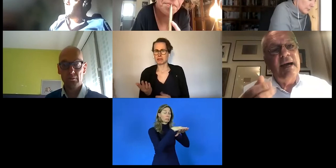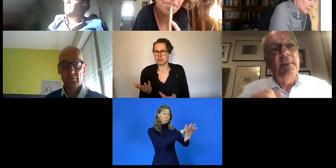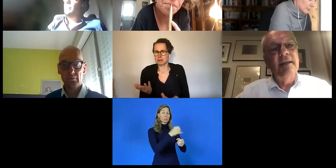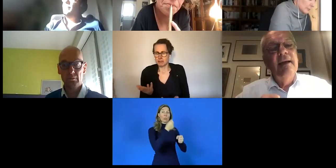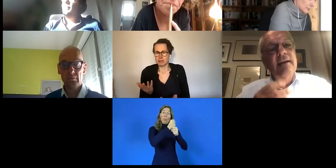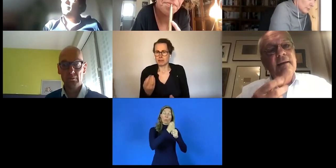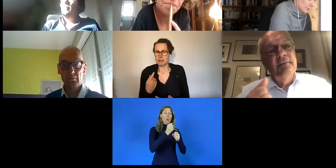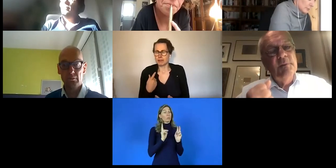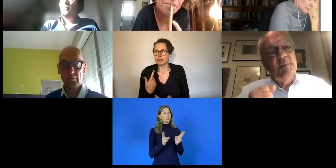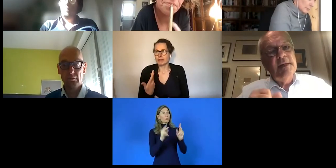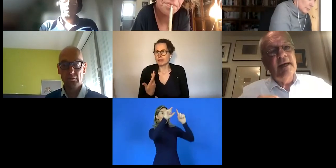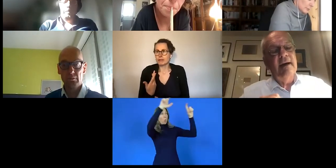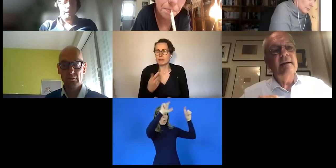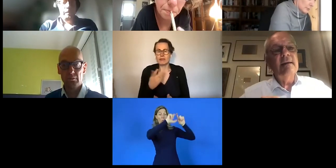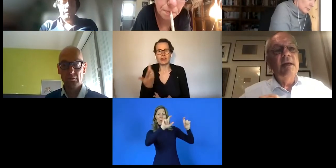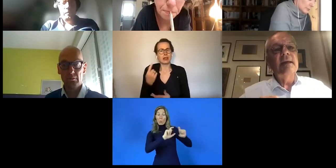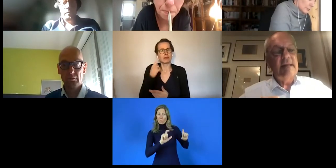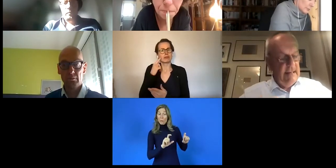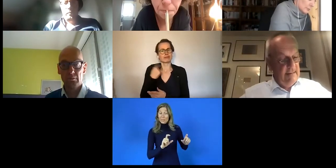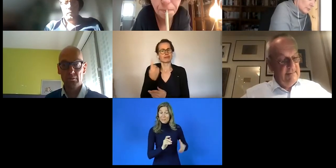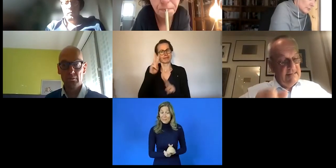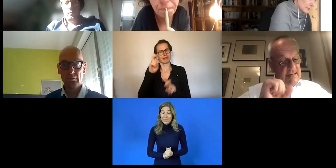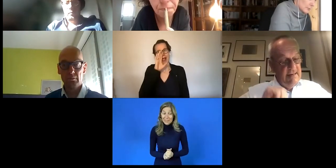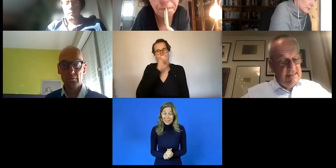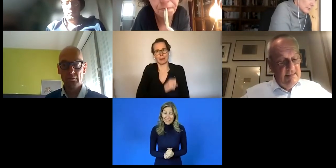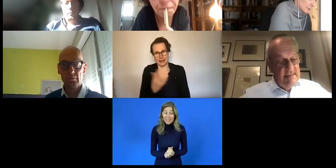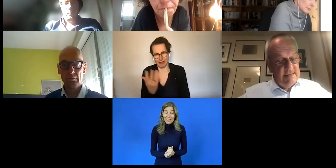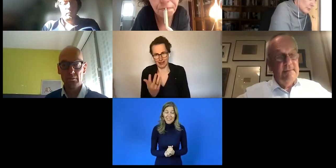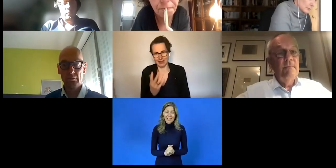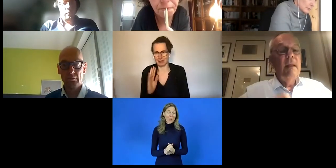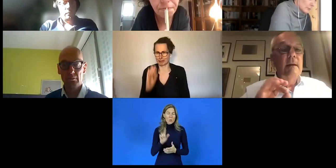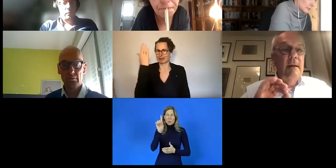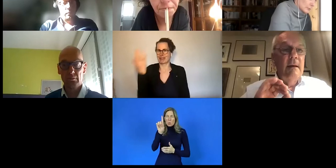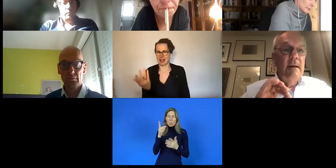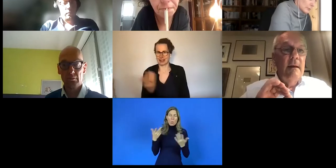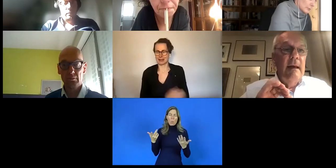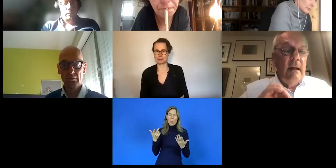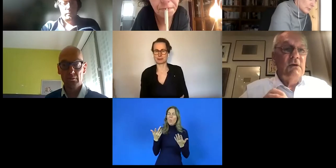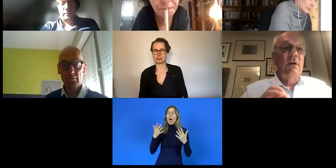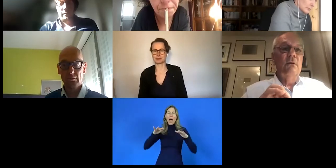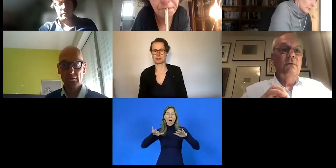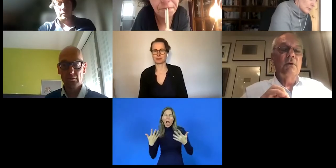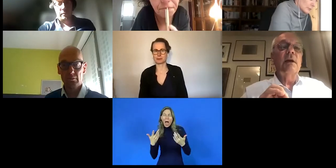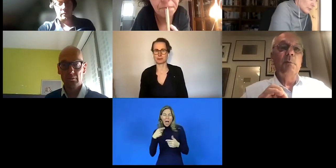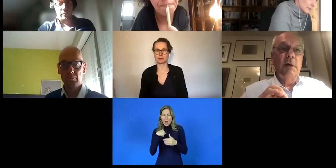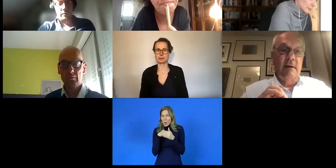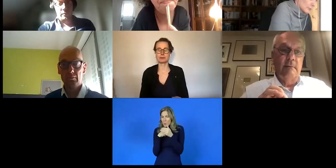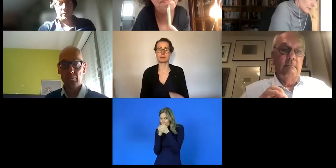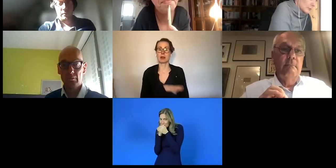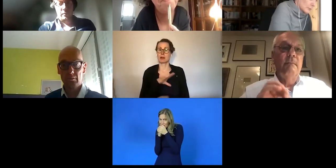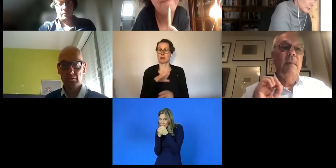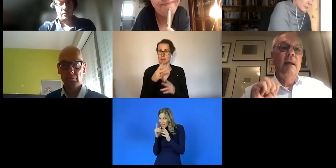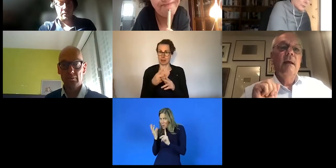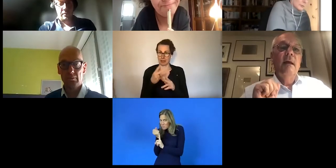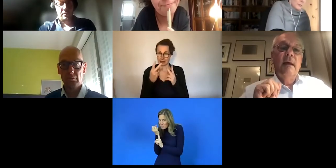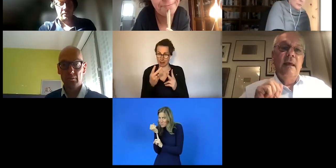was kann man, was muss man sagen, damit das gelingt? Das erste ist Inklusion von der Geburt an.